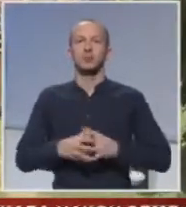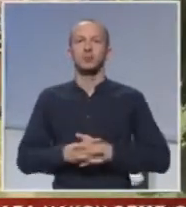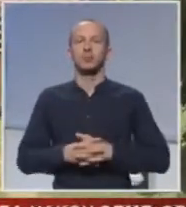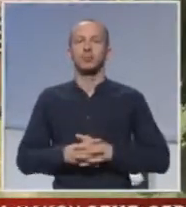BiH.